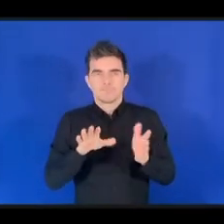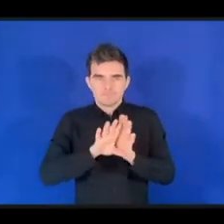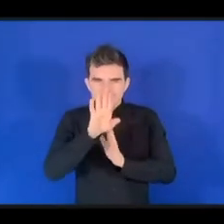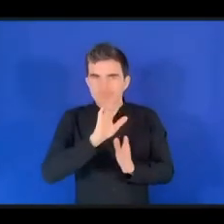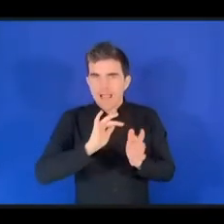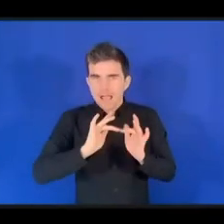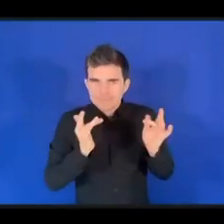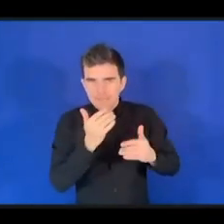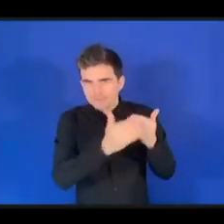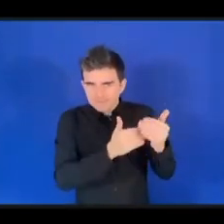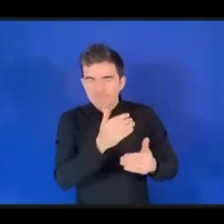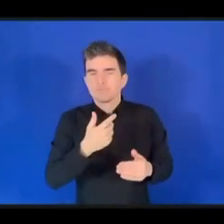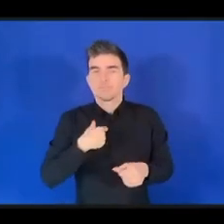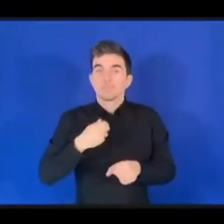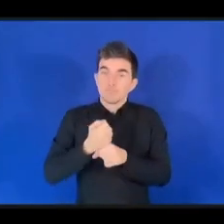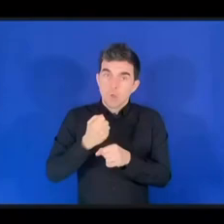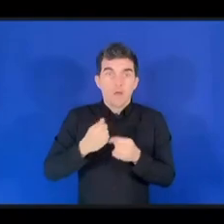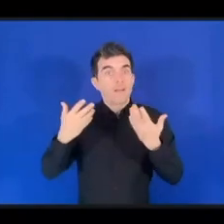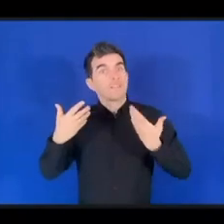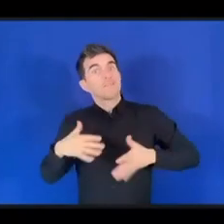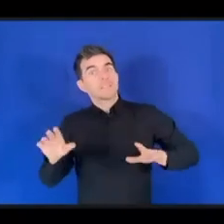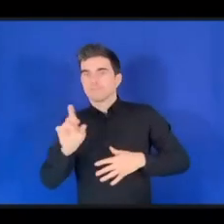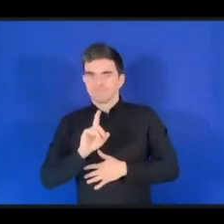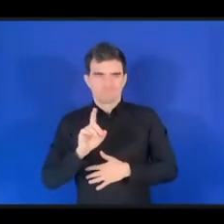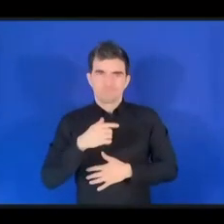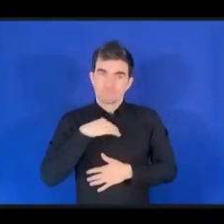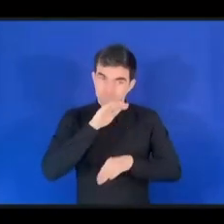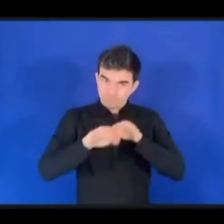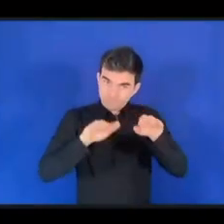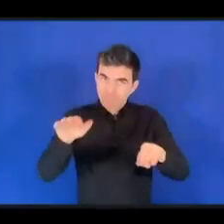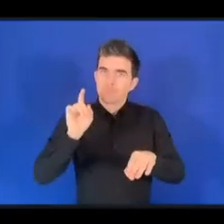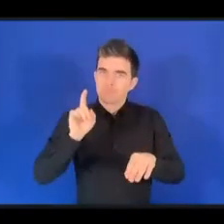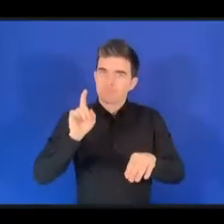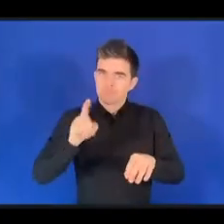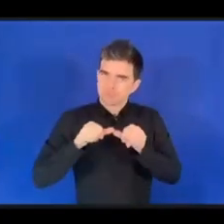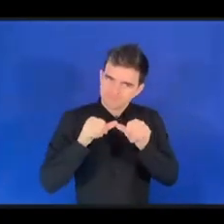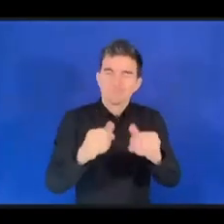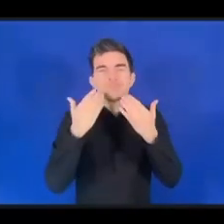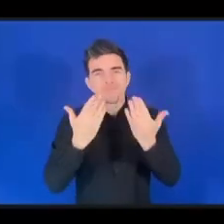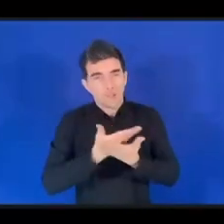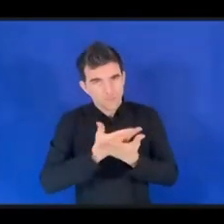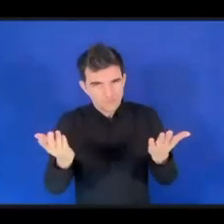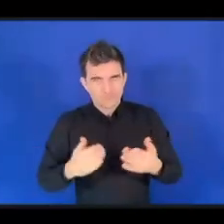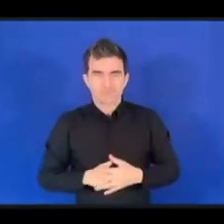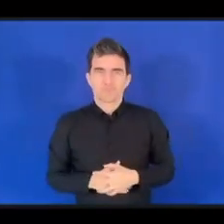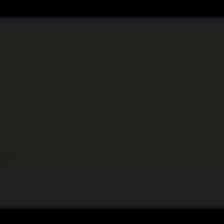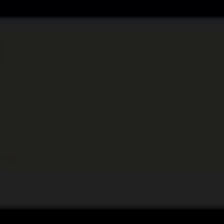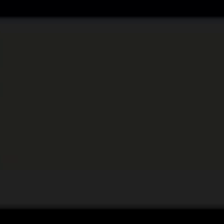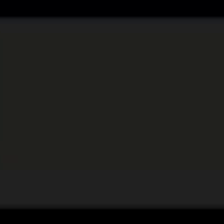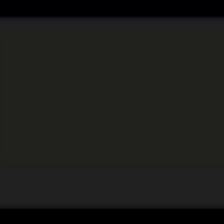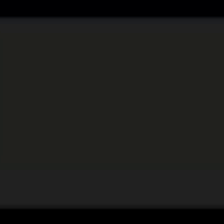работа эта не завершена. Я приглашаю вас ее продолжать. Благодарю вас, господя Кадена.